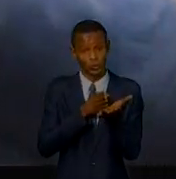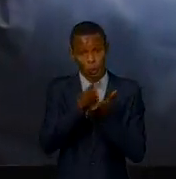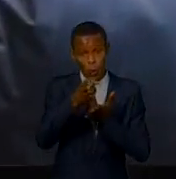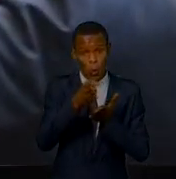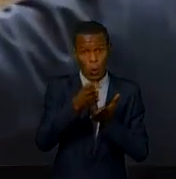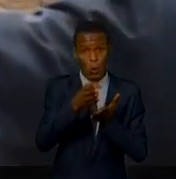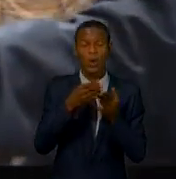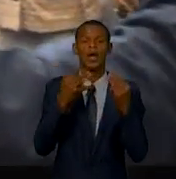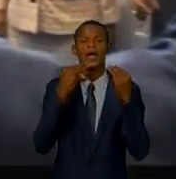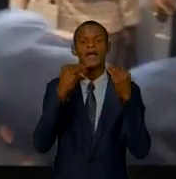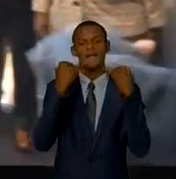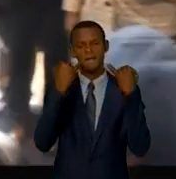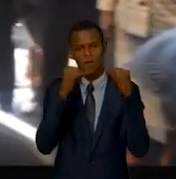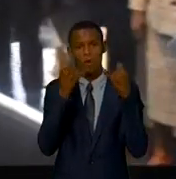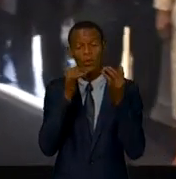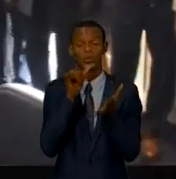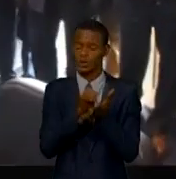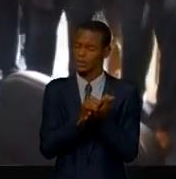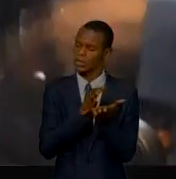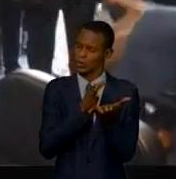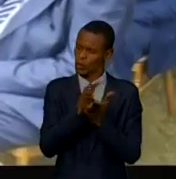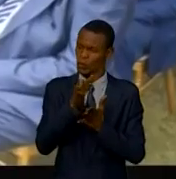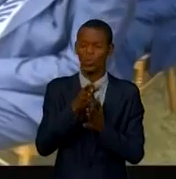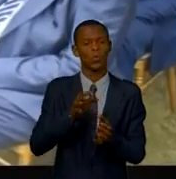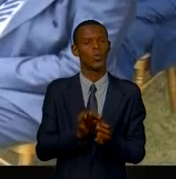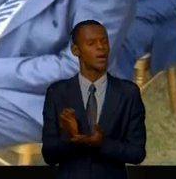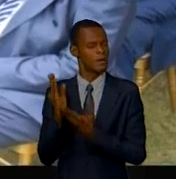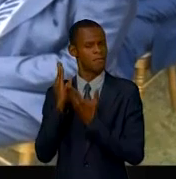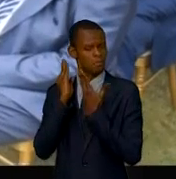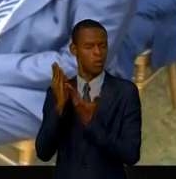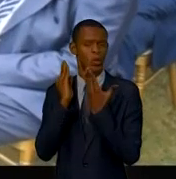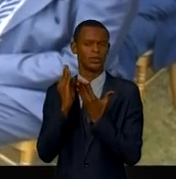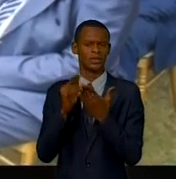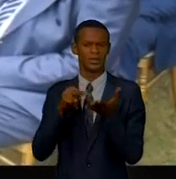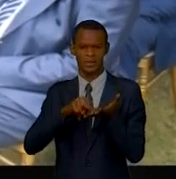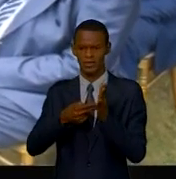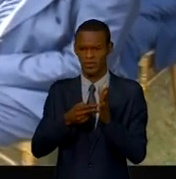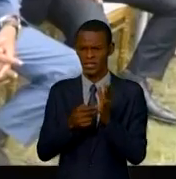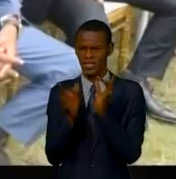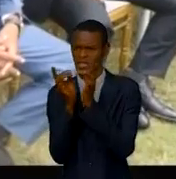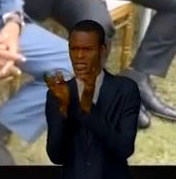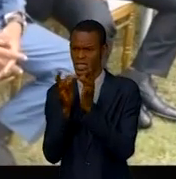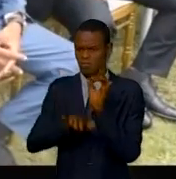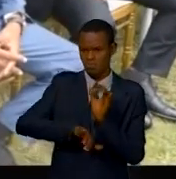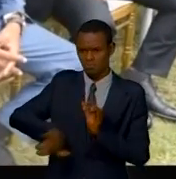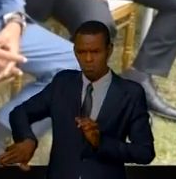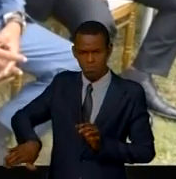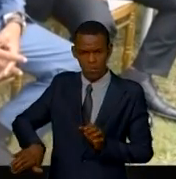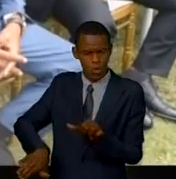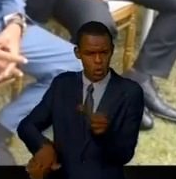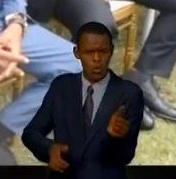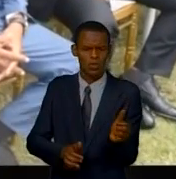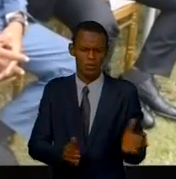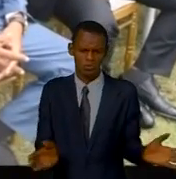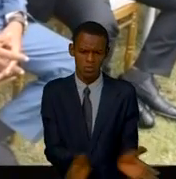privilégier ou à faire en sorte que certaines chaînes soient empêchées d'être diffusées, au motif